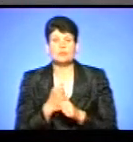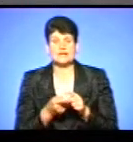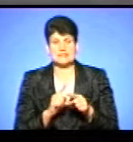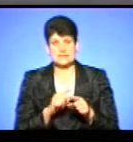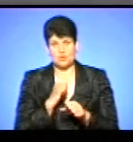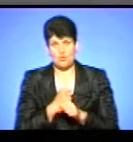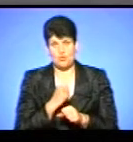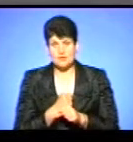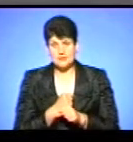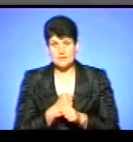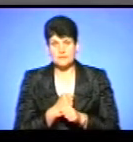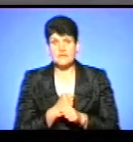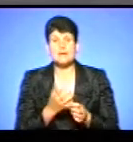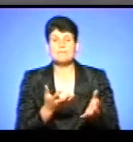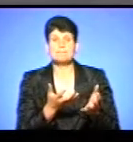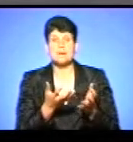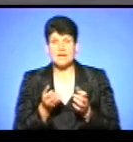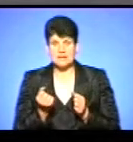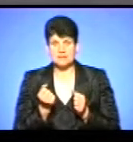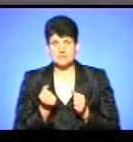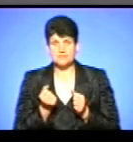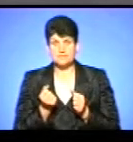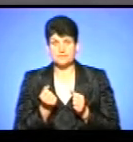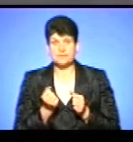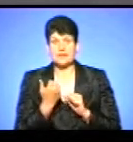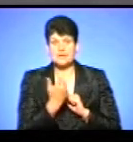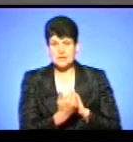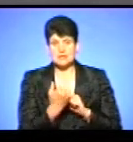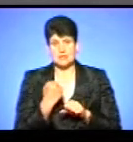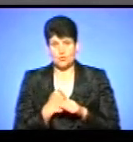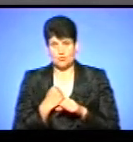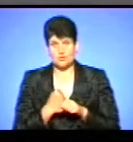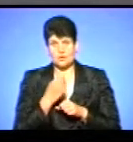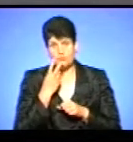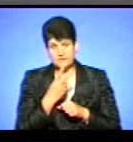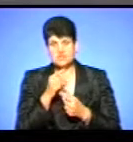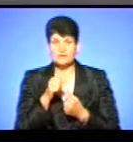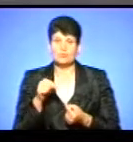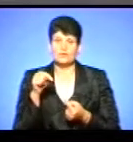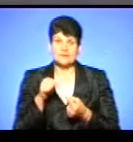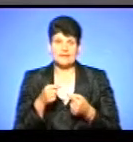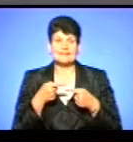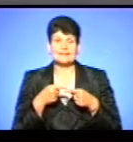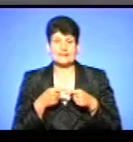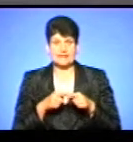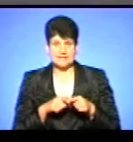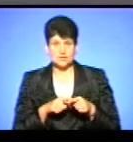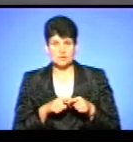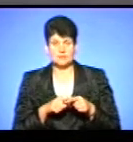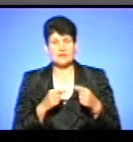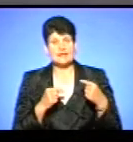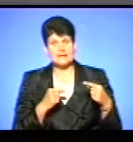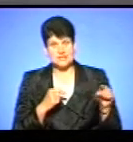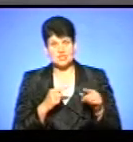і фактично прийняти їхні роботи і подивитися, чи вони відповідають технічні умови. Інше